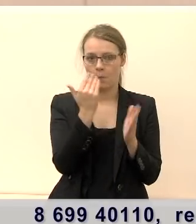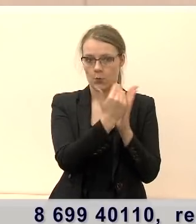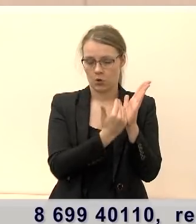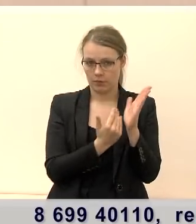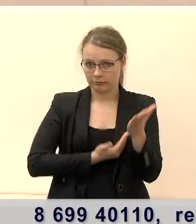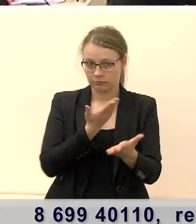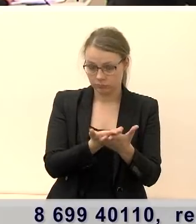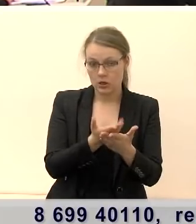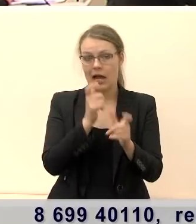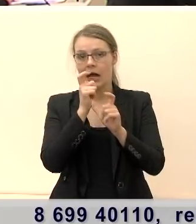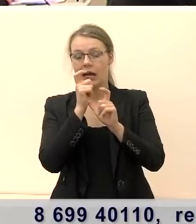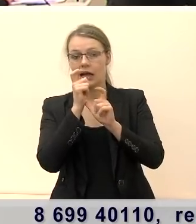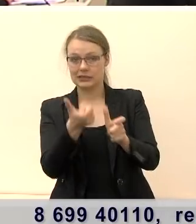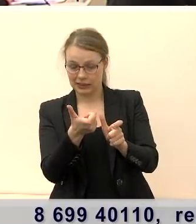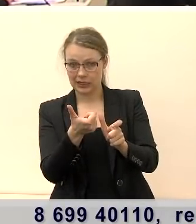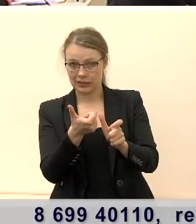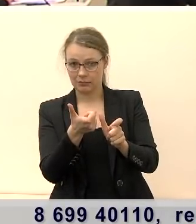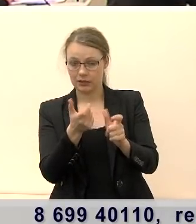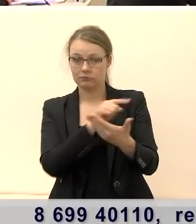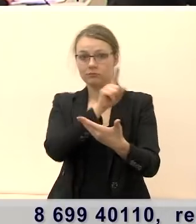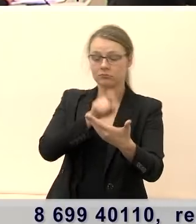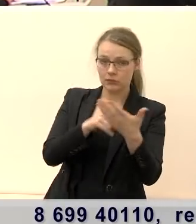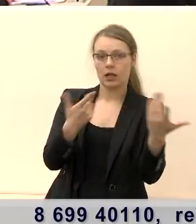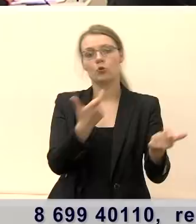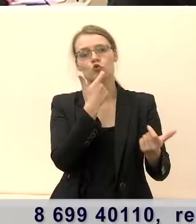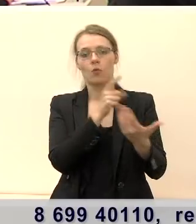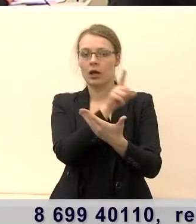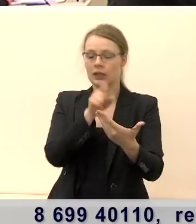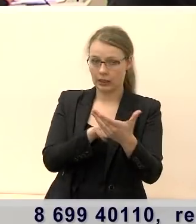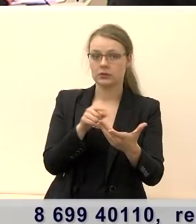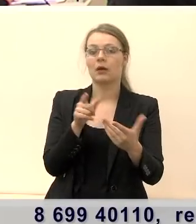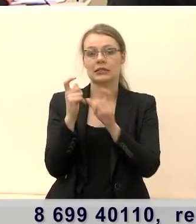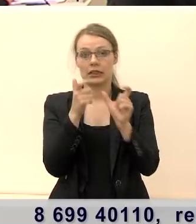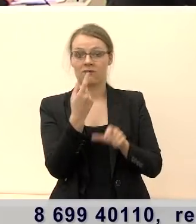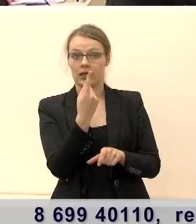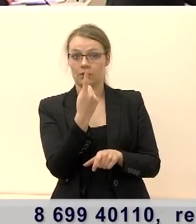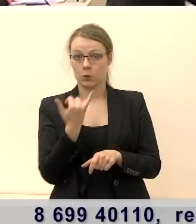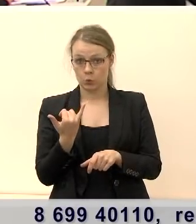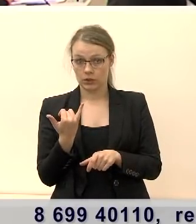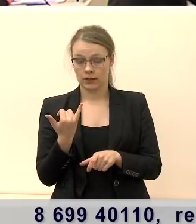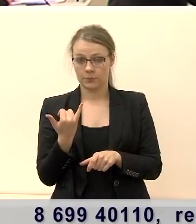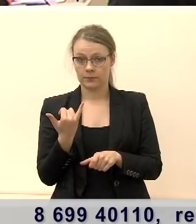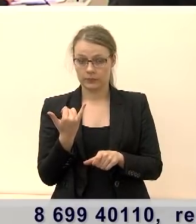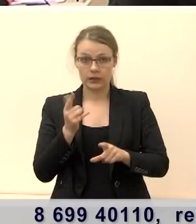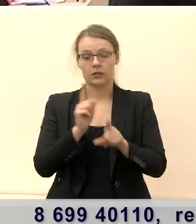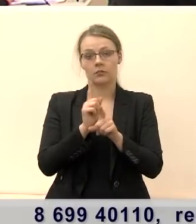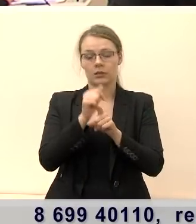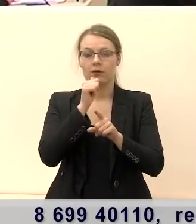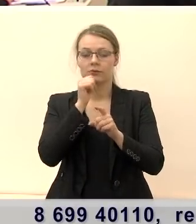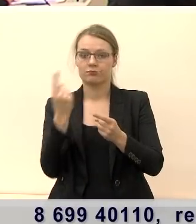Atsakymams į oponentų mano ar laidos žiūrovų užduotas klausimus vieną minutį ir replikai,